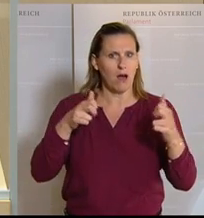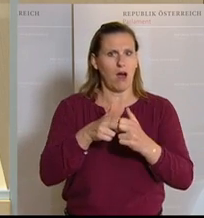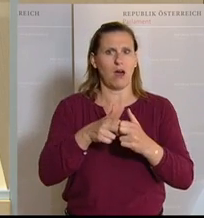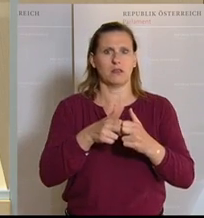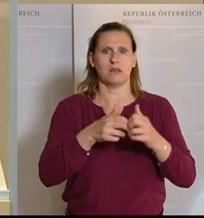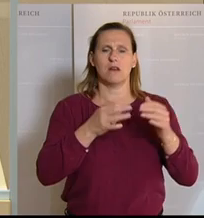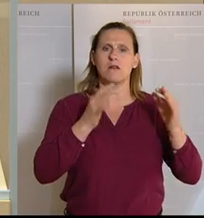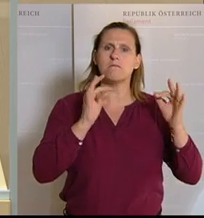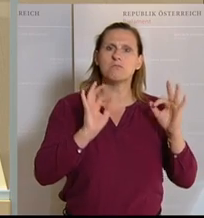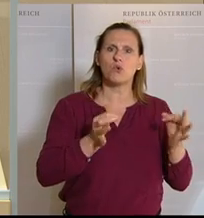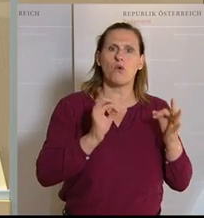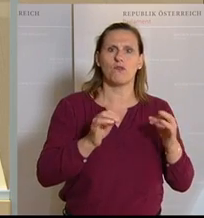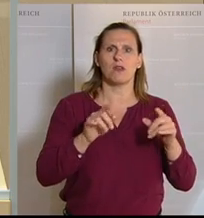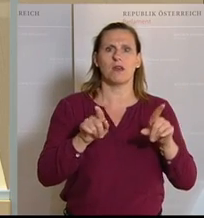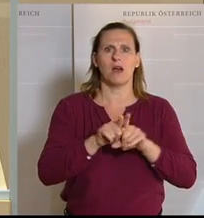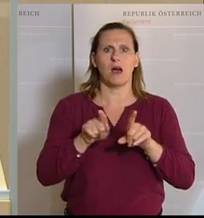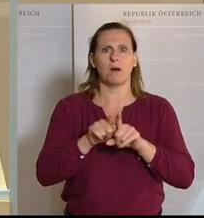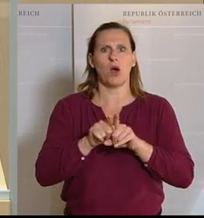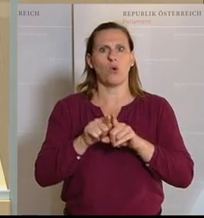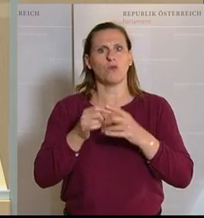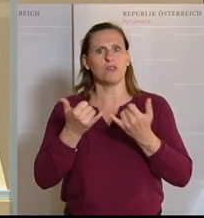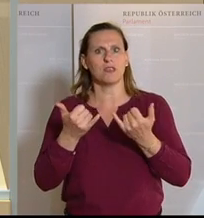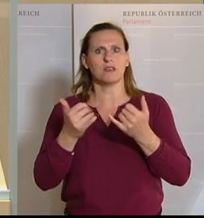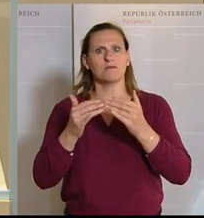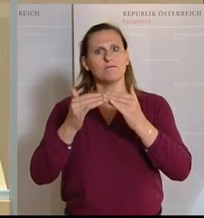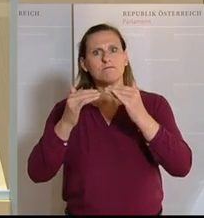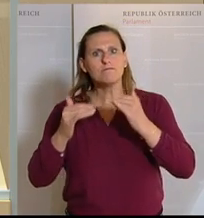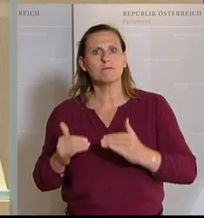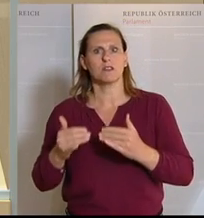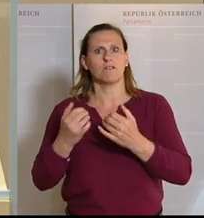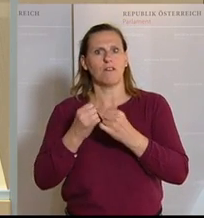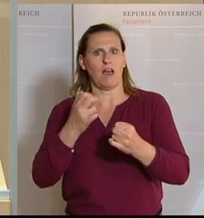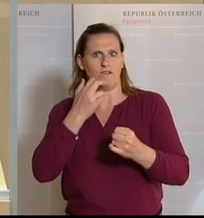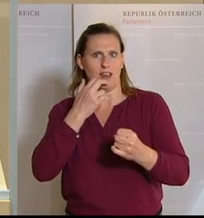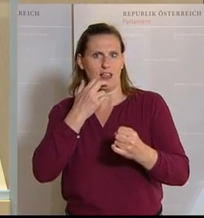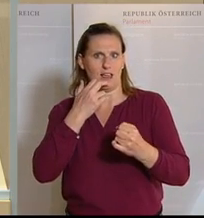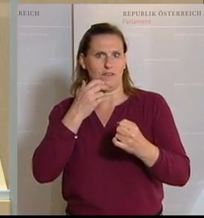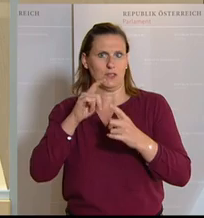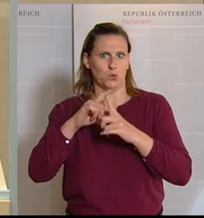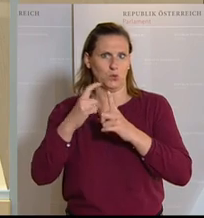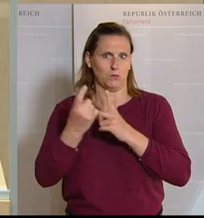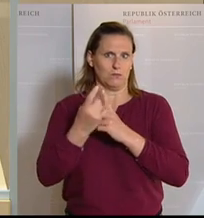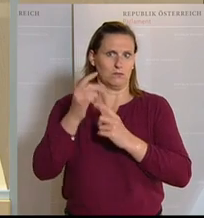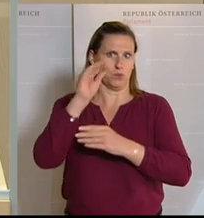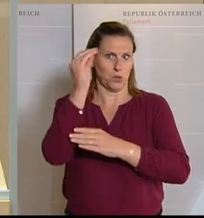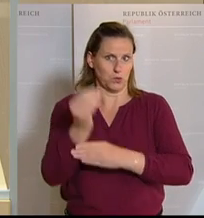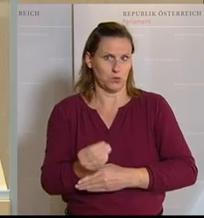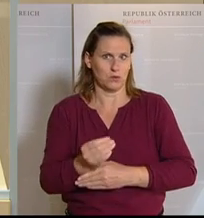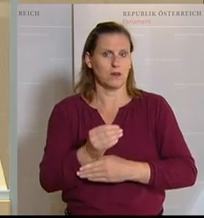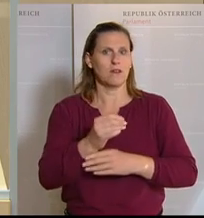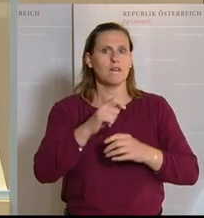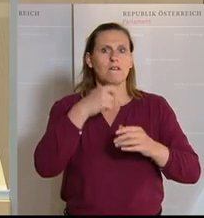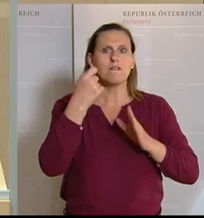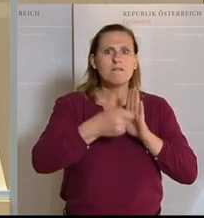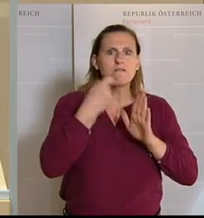Amateurbereich. Und diese beiden Bereiche hängen mehr zusammen, als man vielleicht glauben möchte. Aber zurück zu den einzelnen Sparten. Filmschaffende stehen